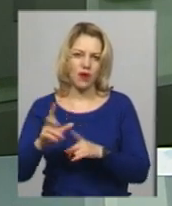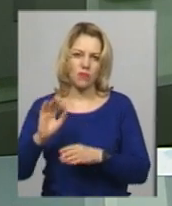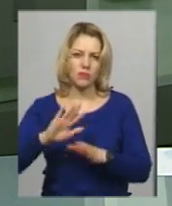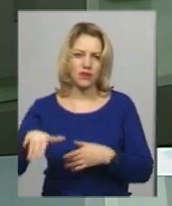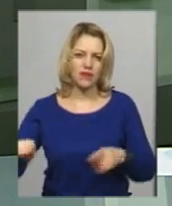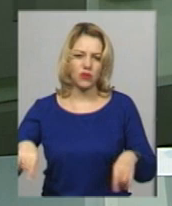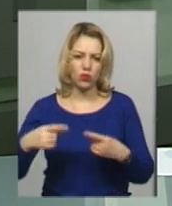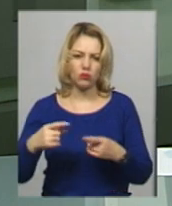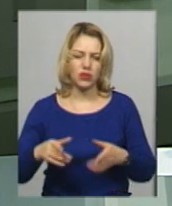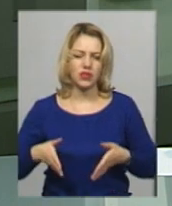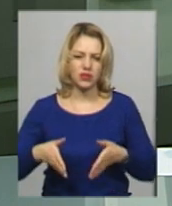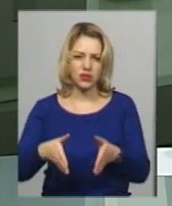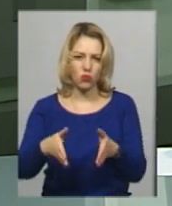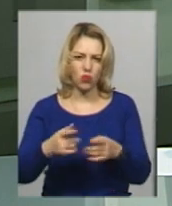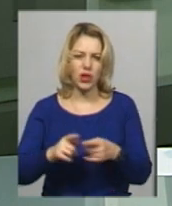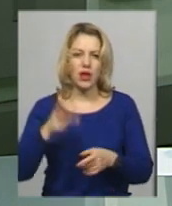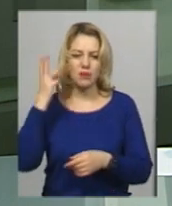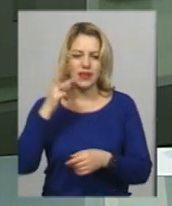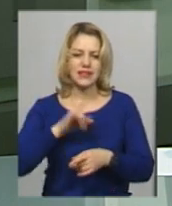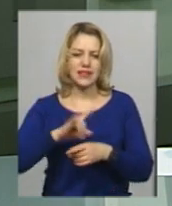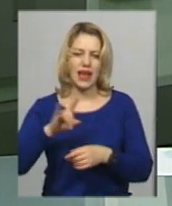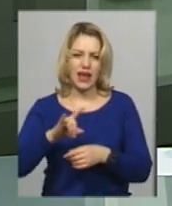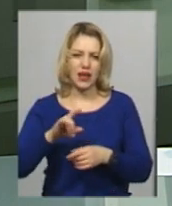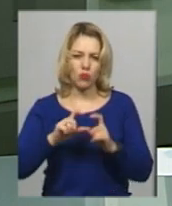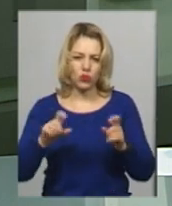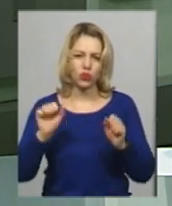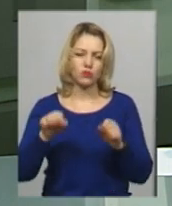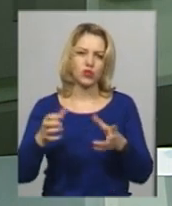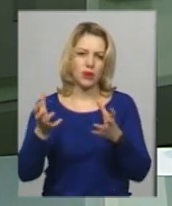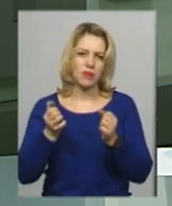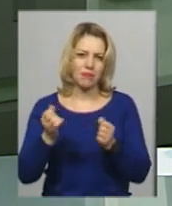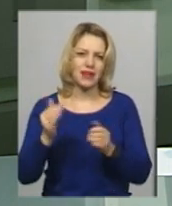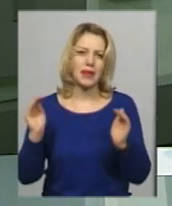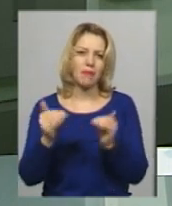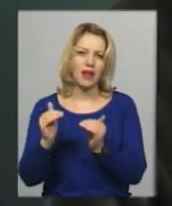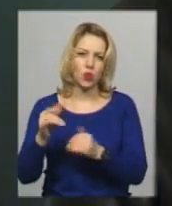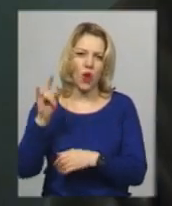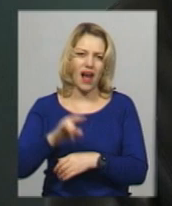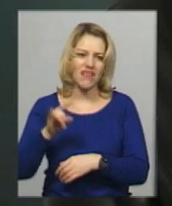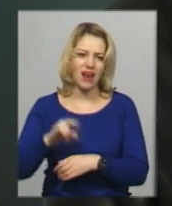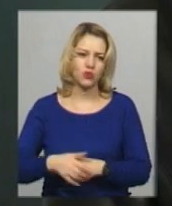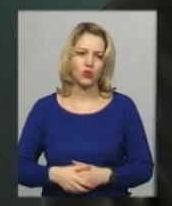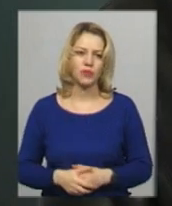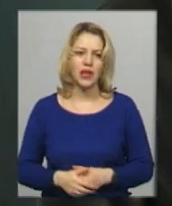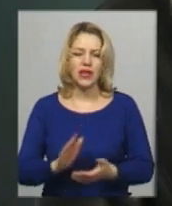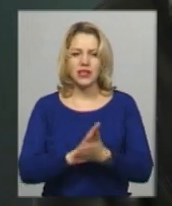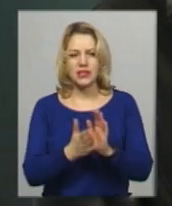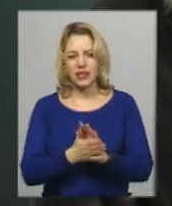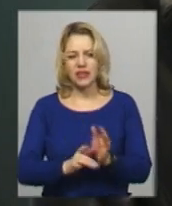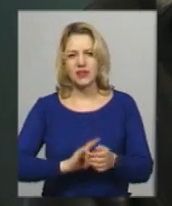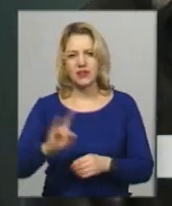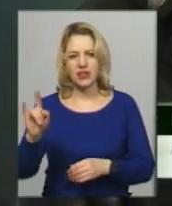відновлення смуги «Хмельницький аеропорт» зможе приймати спочатку малу авіацію. Стан злітно